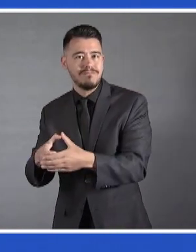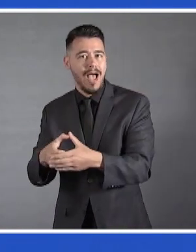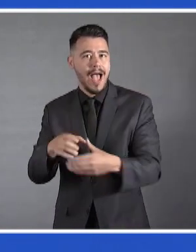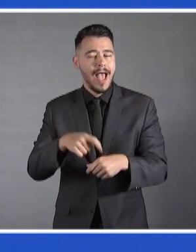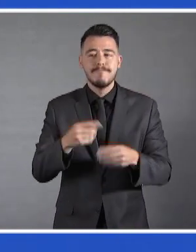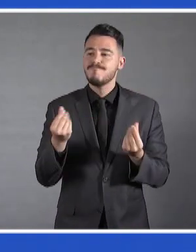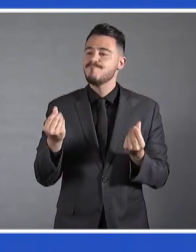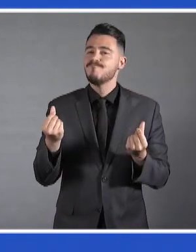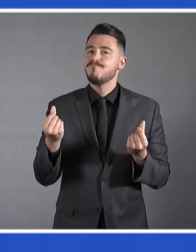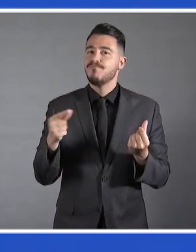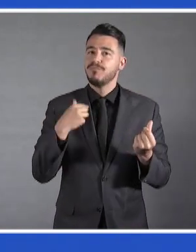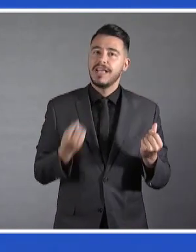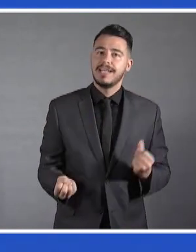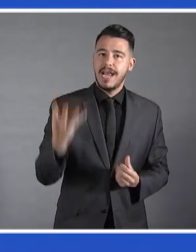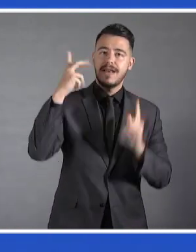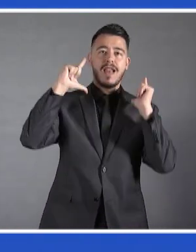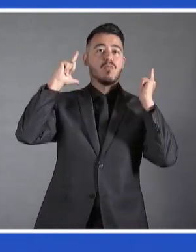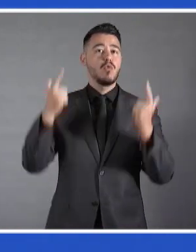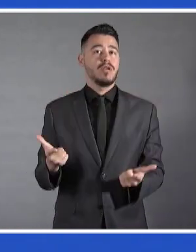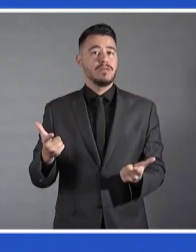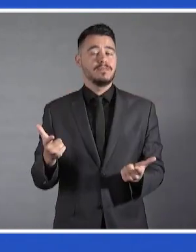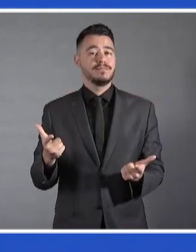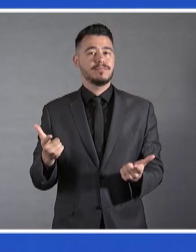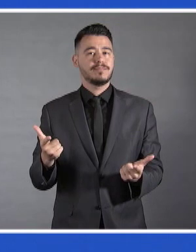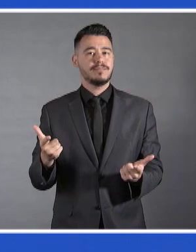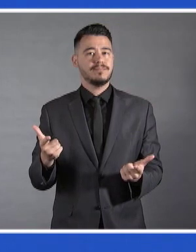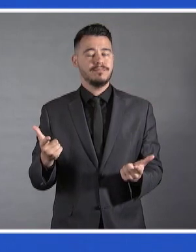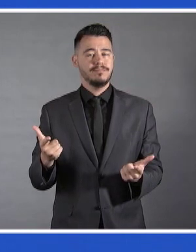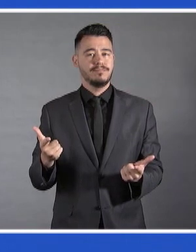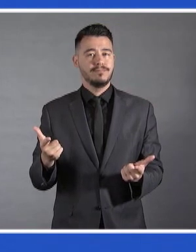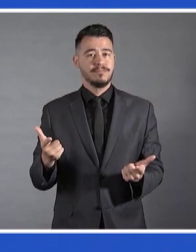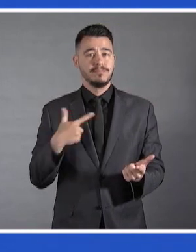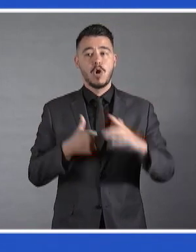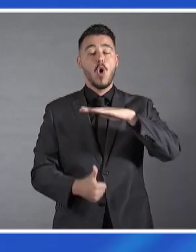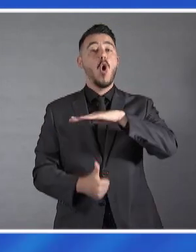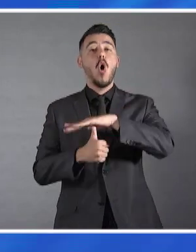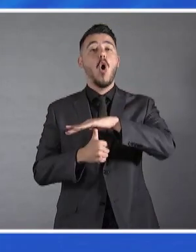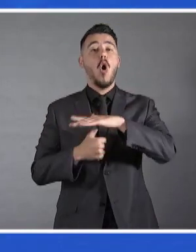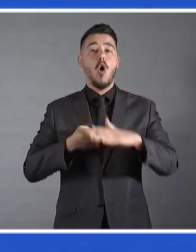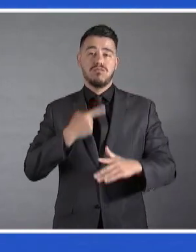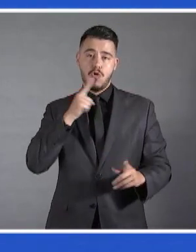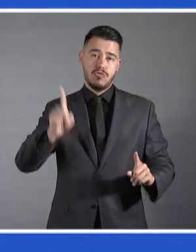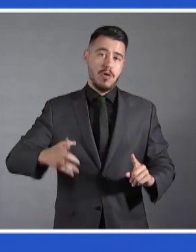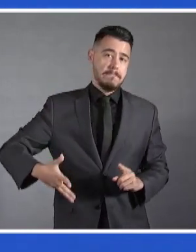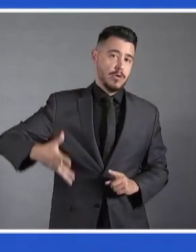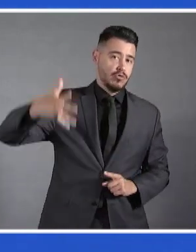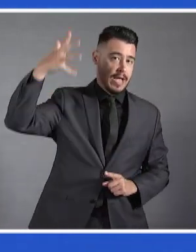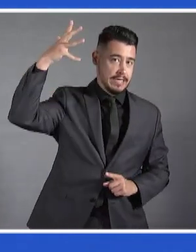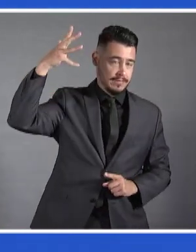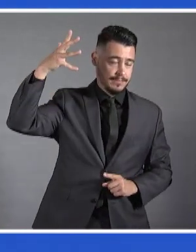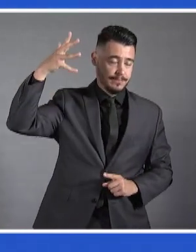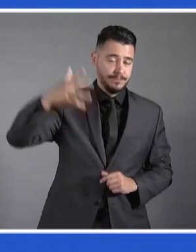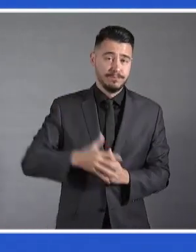που η Νέα Δημοκρατία, κάτω από την ηγεσία του Προέδρου μας, Κυριάκου Μητσοτάκη, έχει